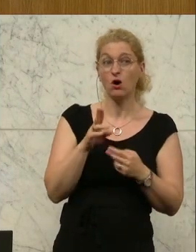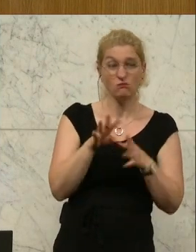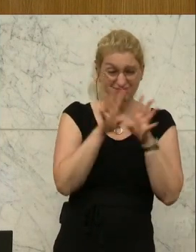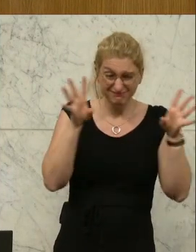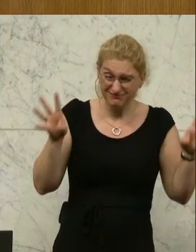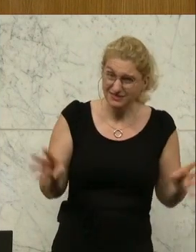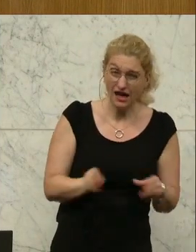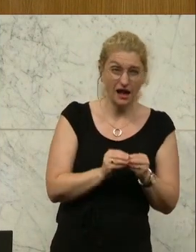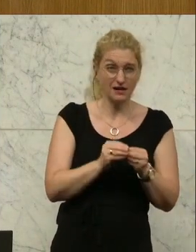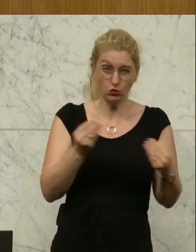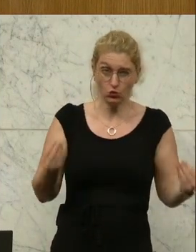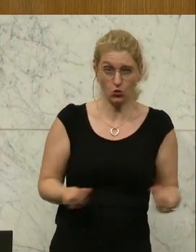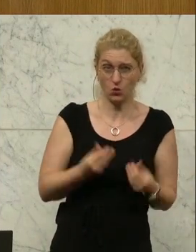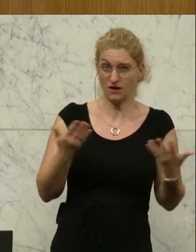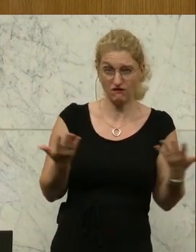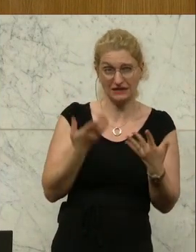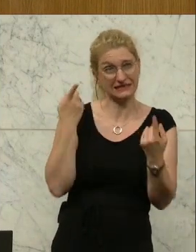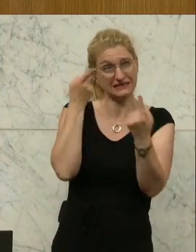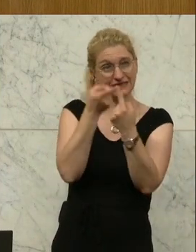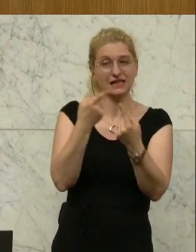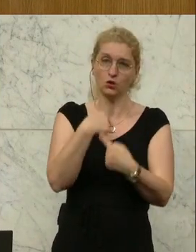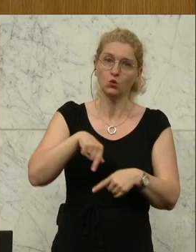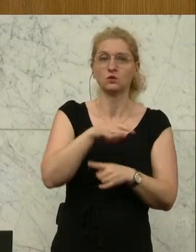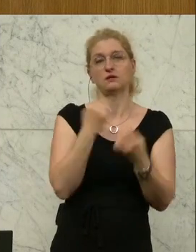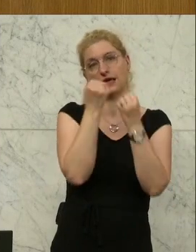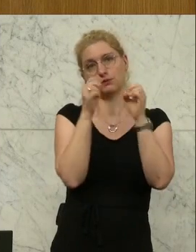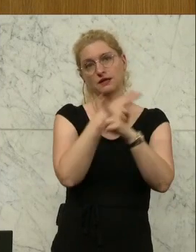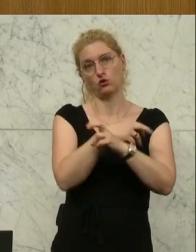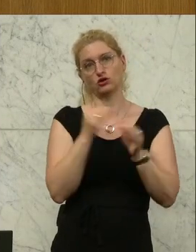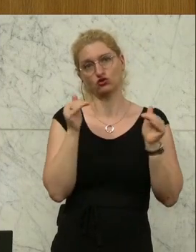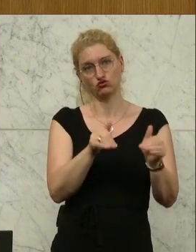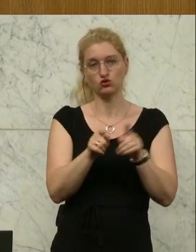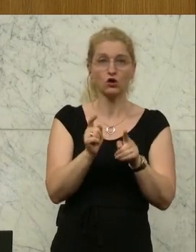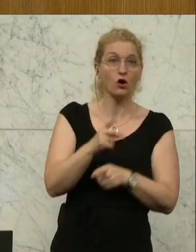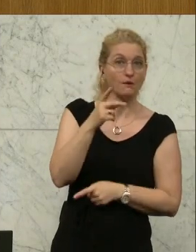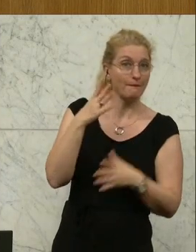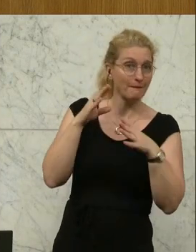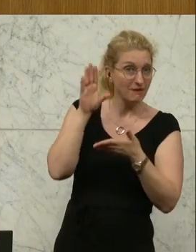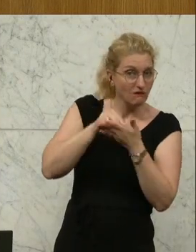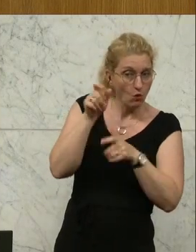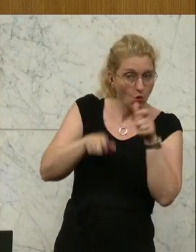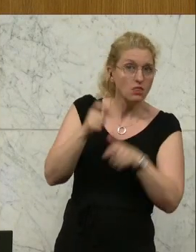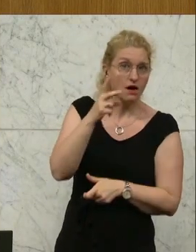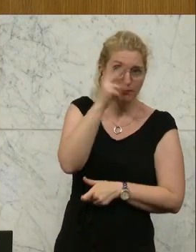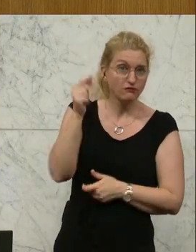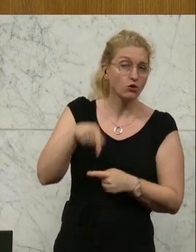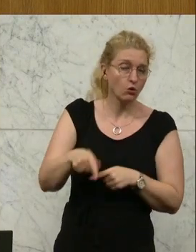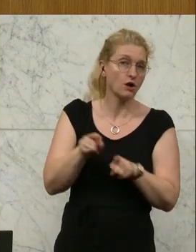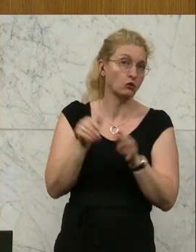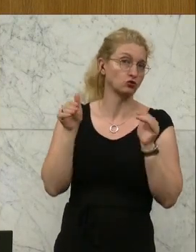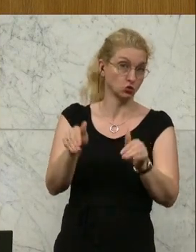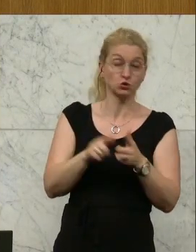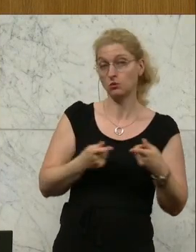allem dem Schutz der Republik Österreich und seiner Bewohnerinnen und Bewohner. Und lassen Sie mich zum Abschluss noch